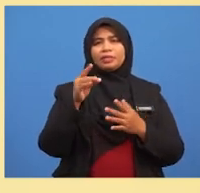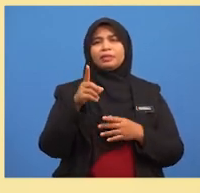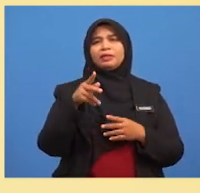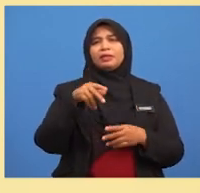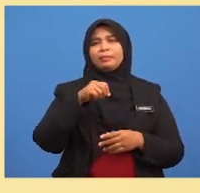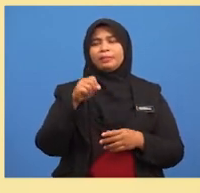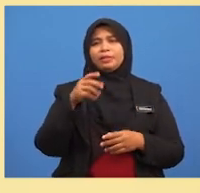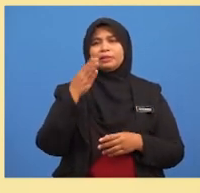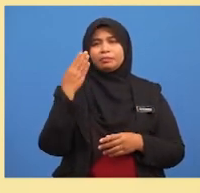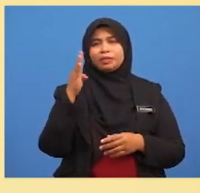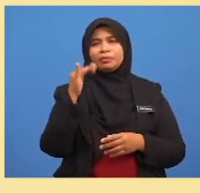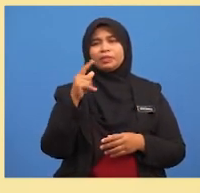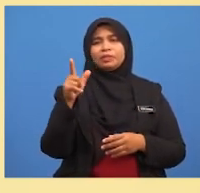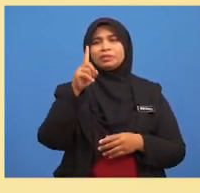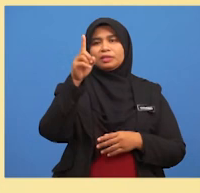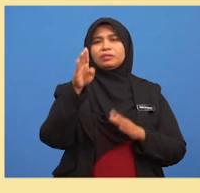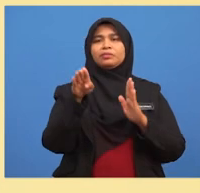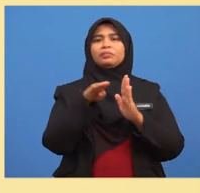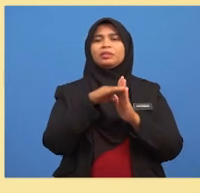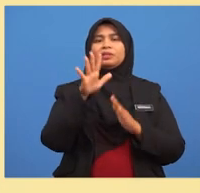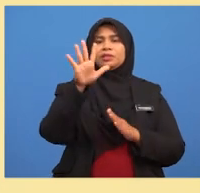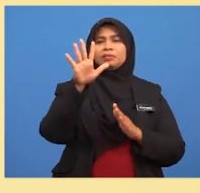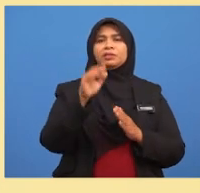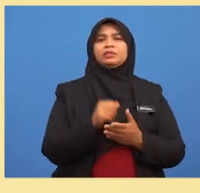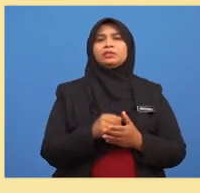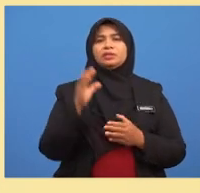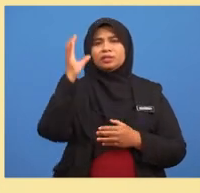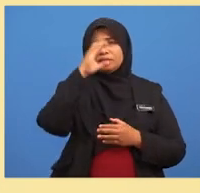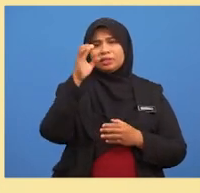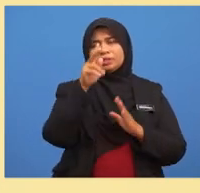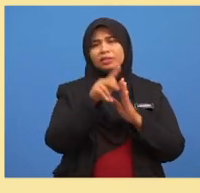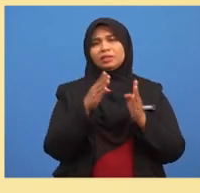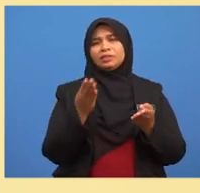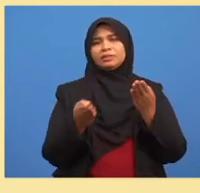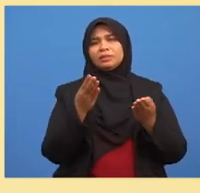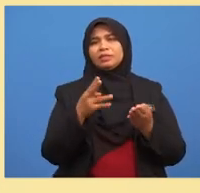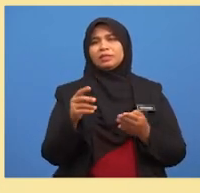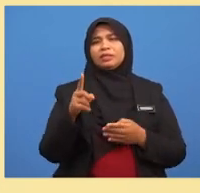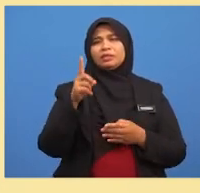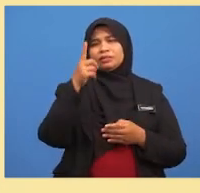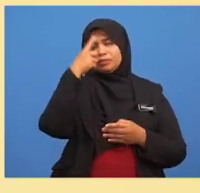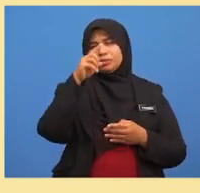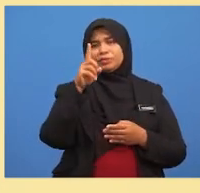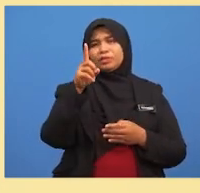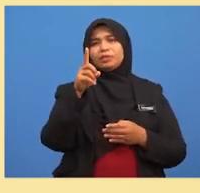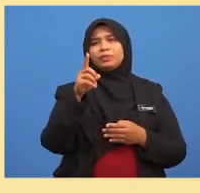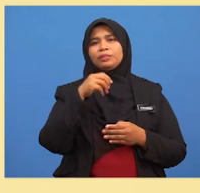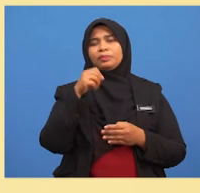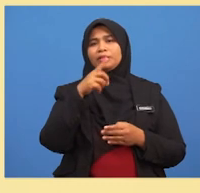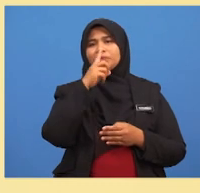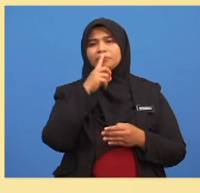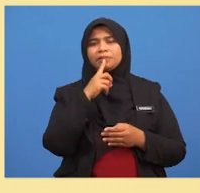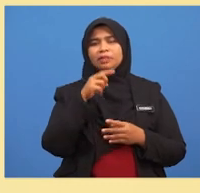ialah 1 per 5 Cari kebarang kalian untuk sebatang pen merah